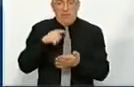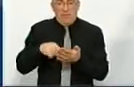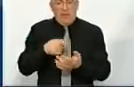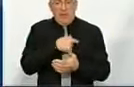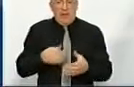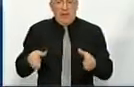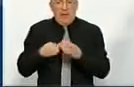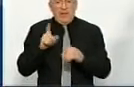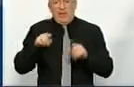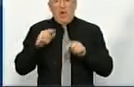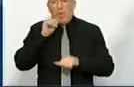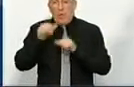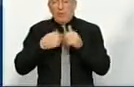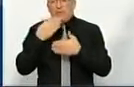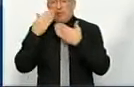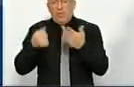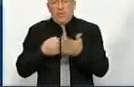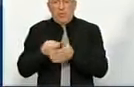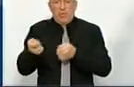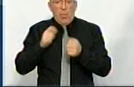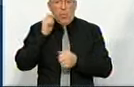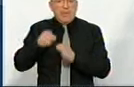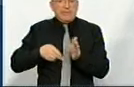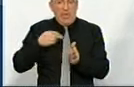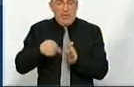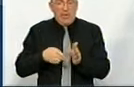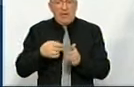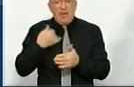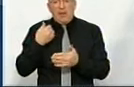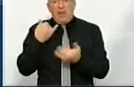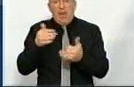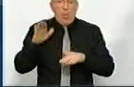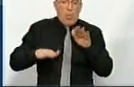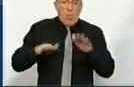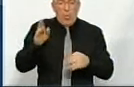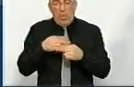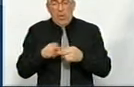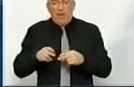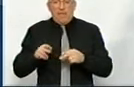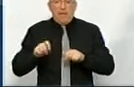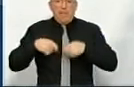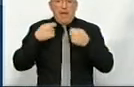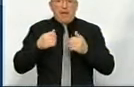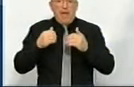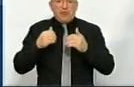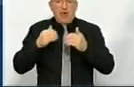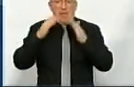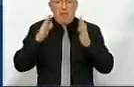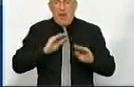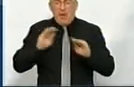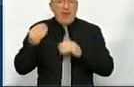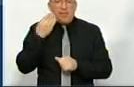і депутатський корпус вже декілька років звертається до керівництва «Укрзалізниці» для вирегулювання проблем передачі майна, яке